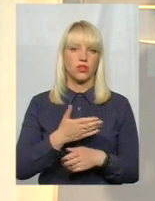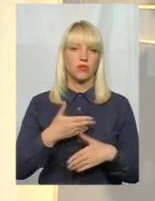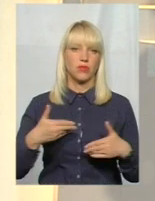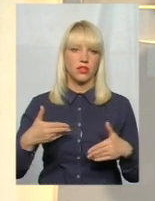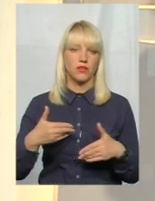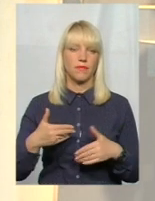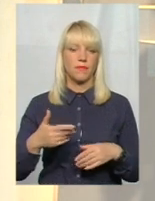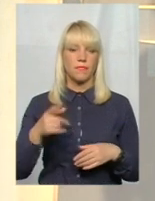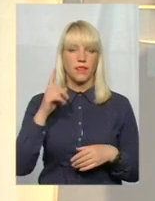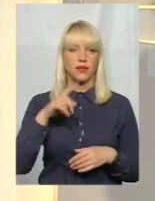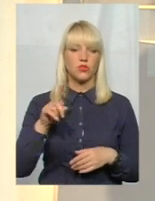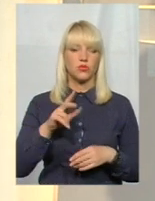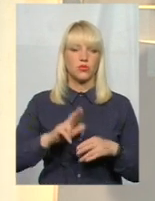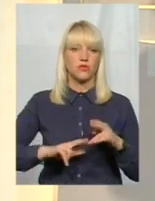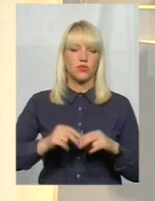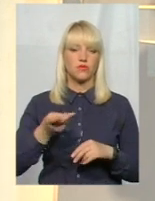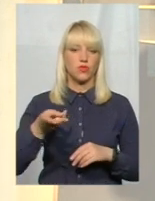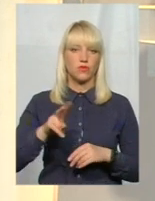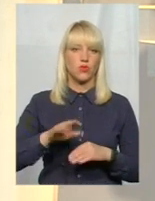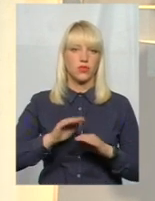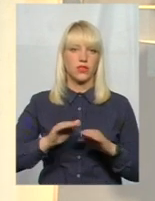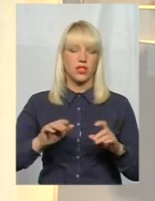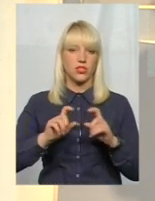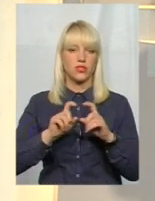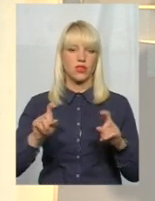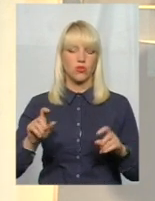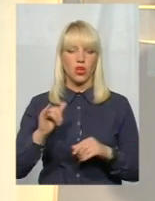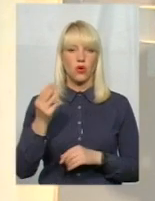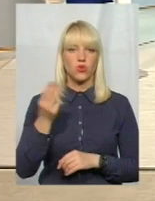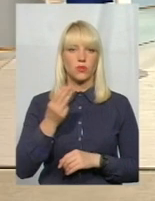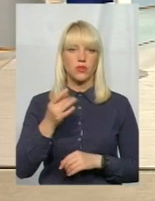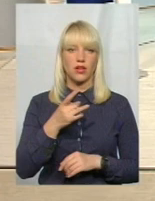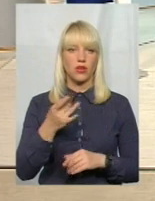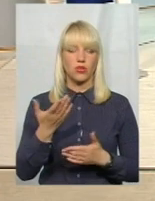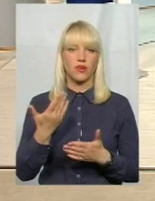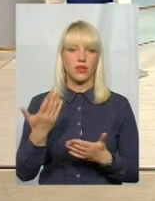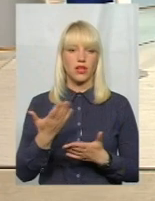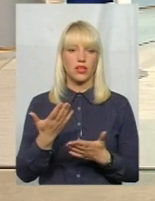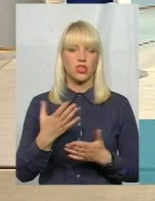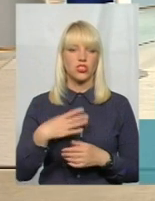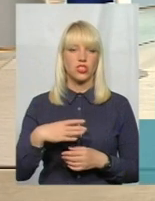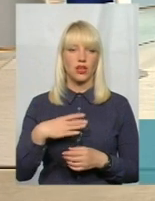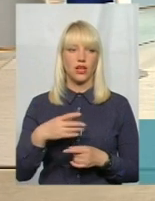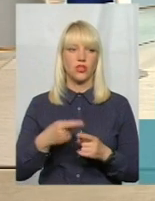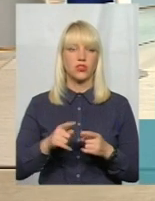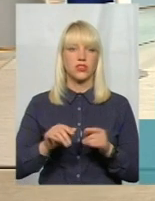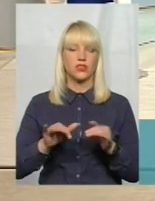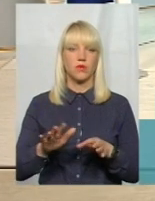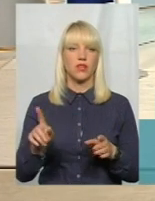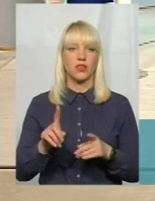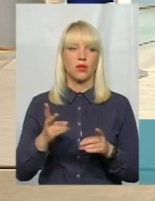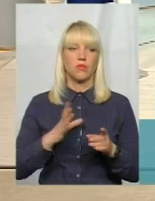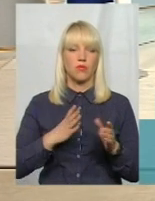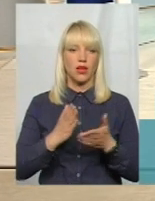будівництво двох дитячих садочків, які в Шепетівському, до прикладу, районі чекали, от ці справи, які мали